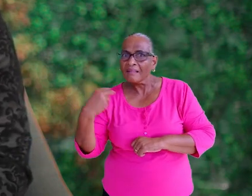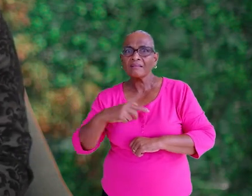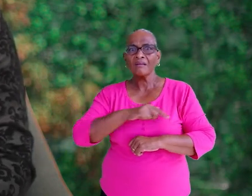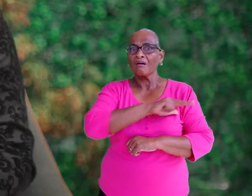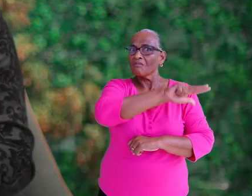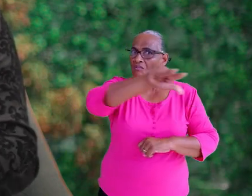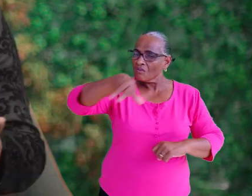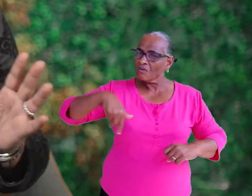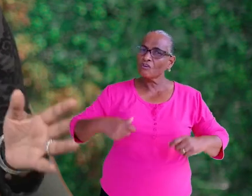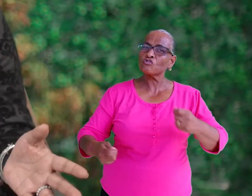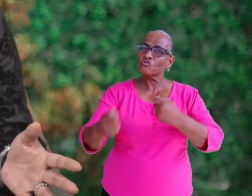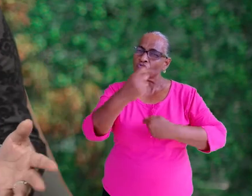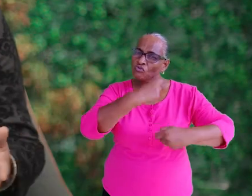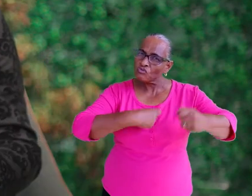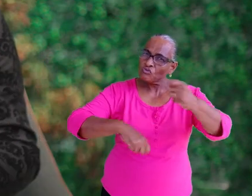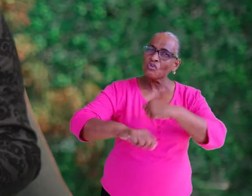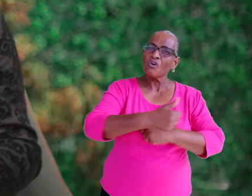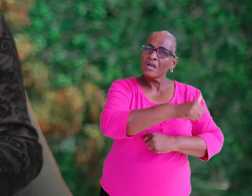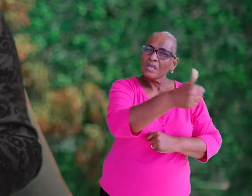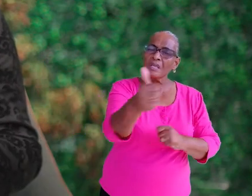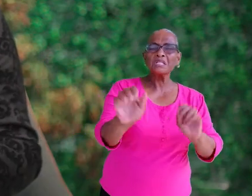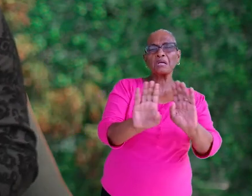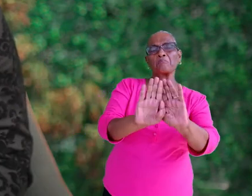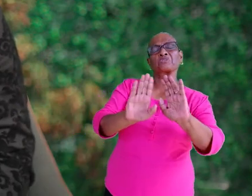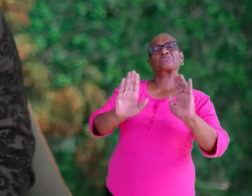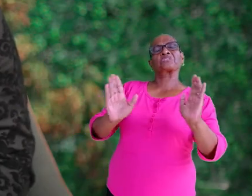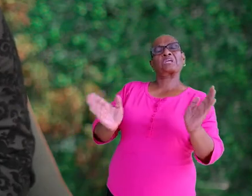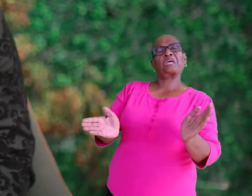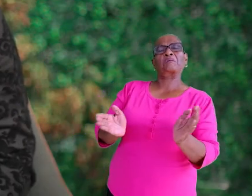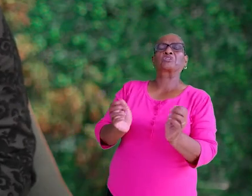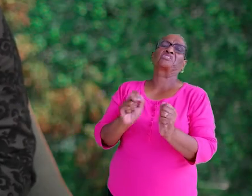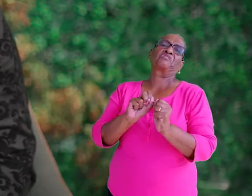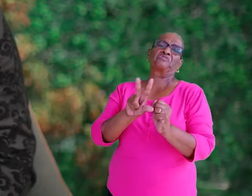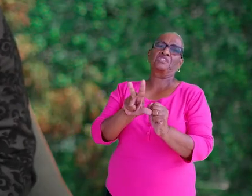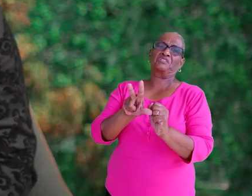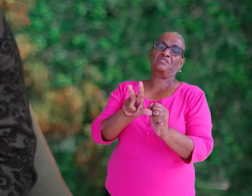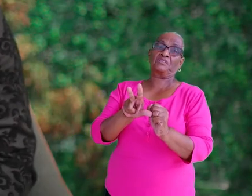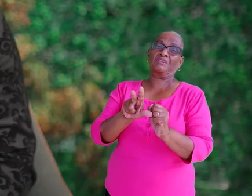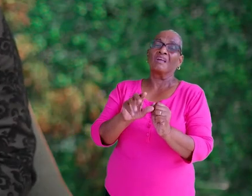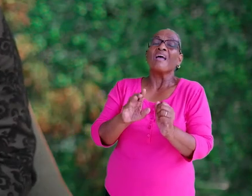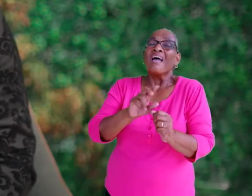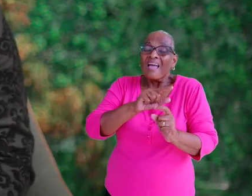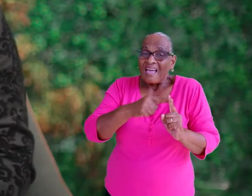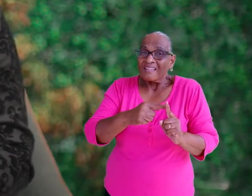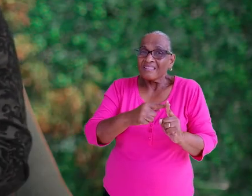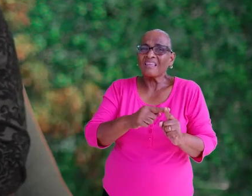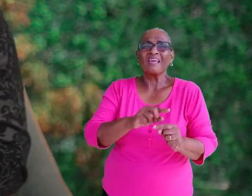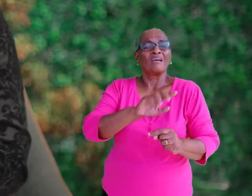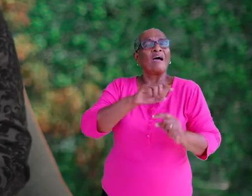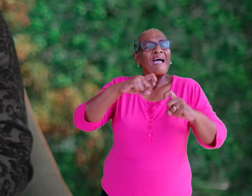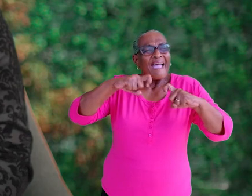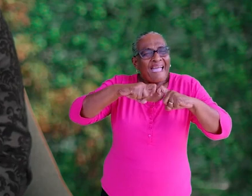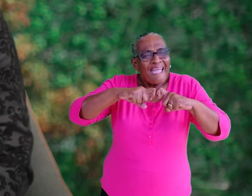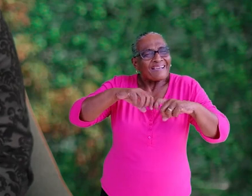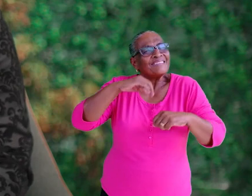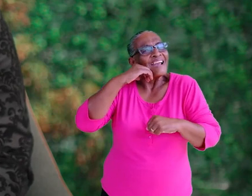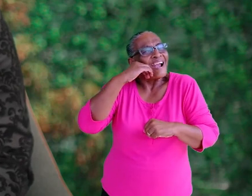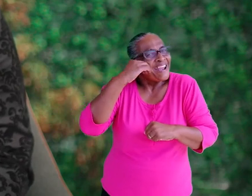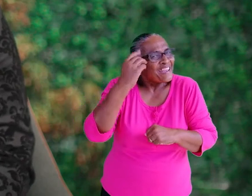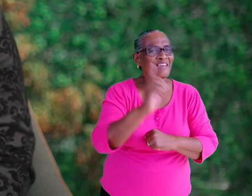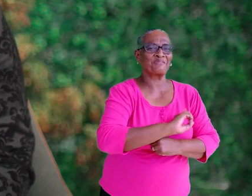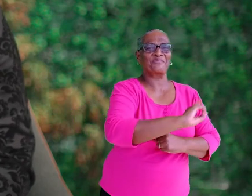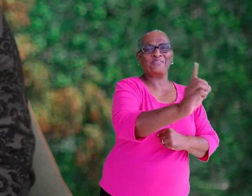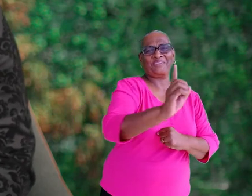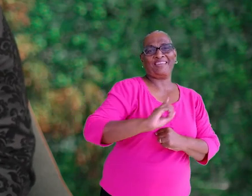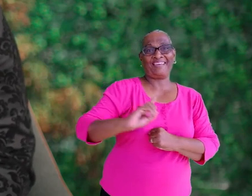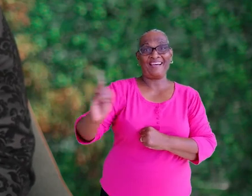onszelf en iedereen om ons heen beschermen tegen het virus. En we moeten ook extra lief zijn tegen elkaar.